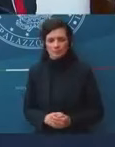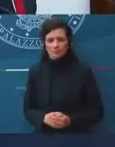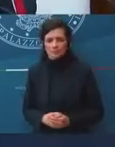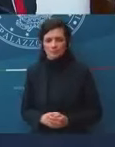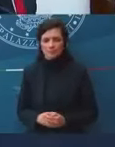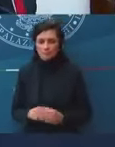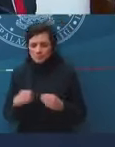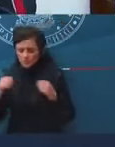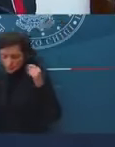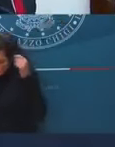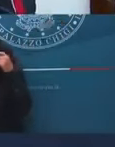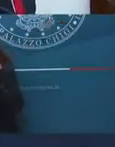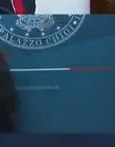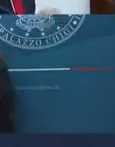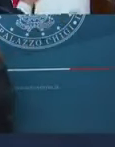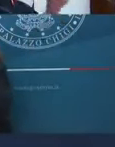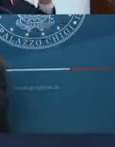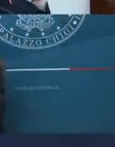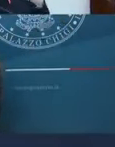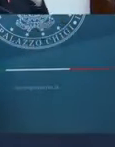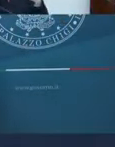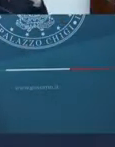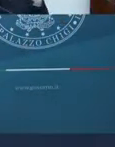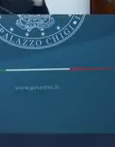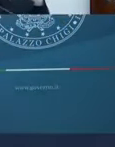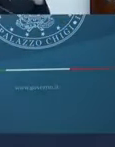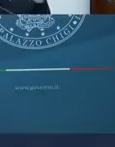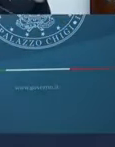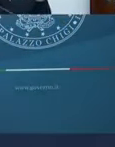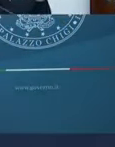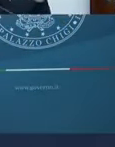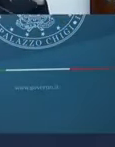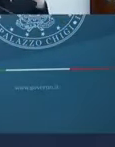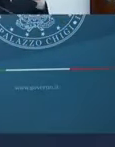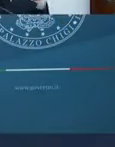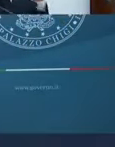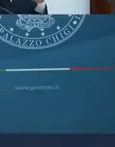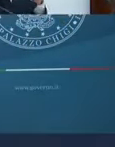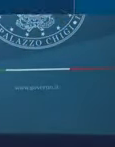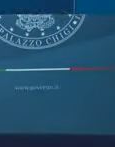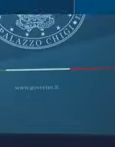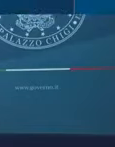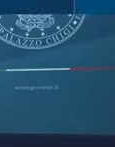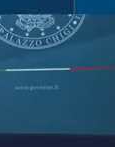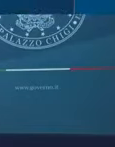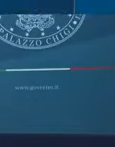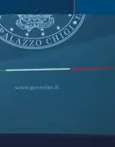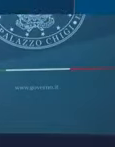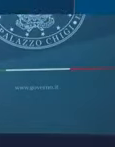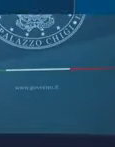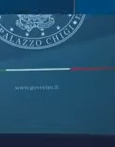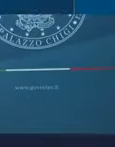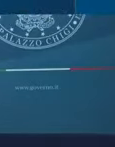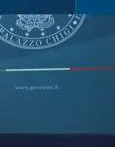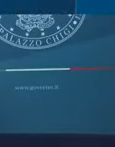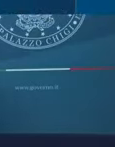Come diceva il Presidente, il decreto si muove